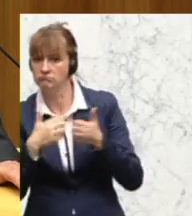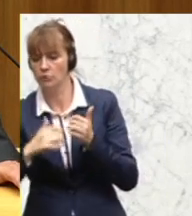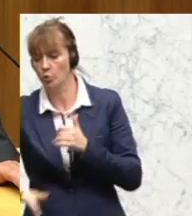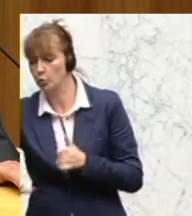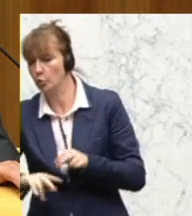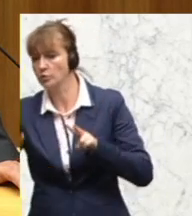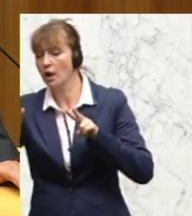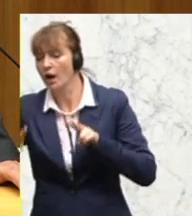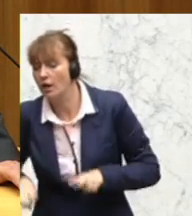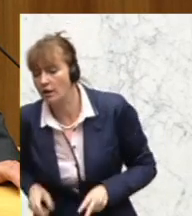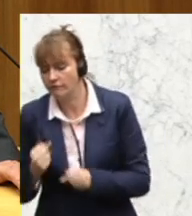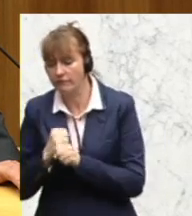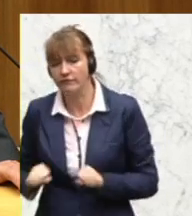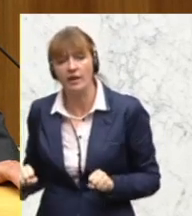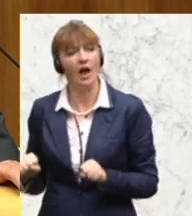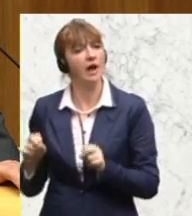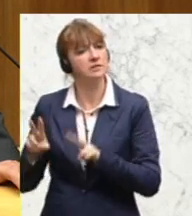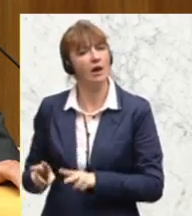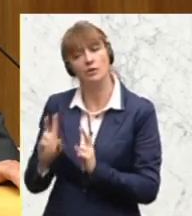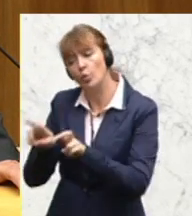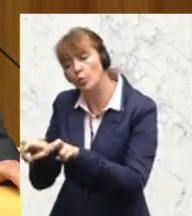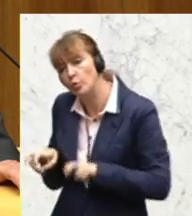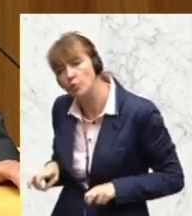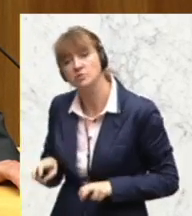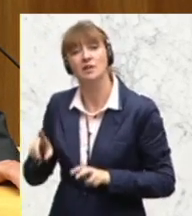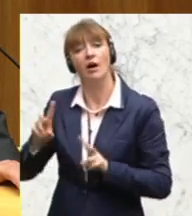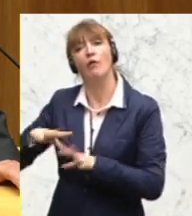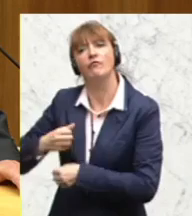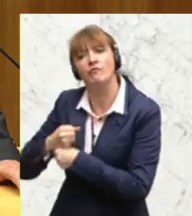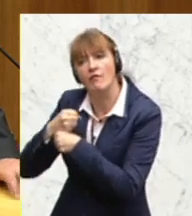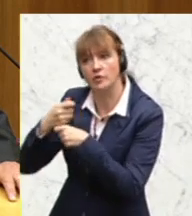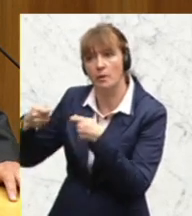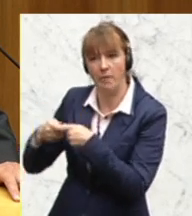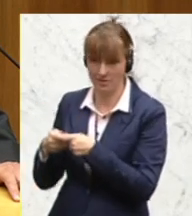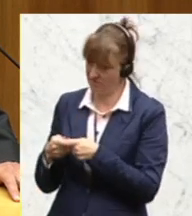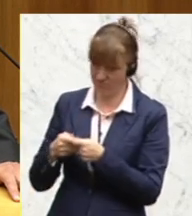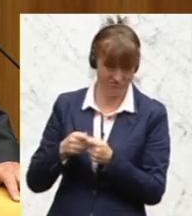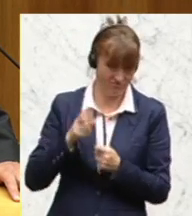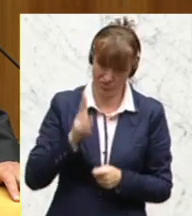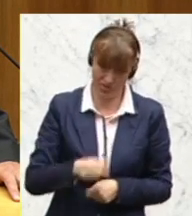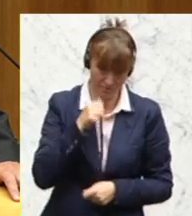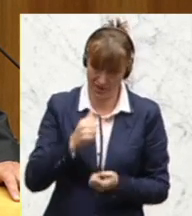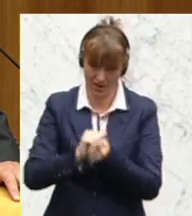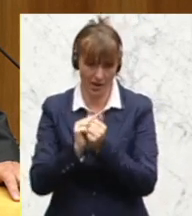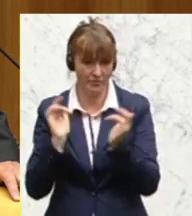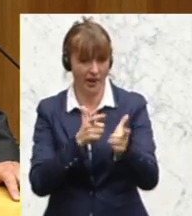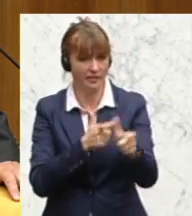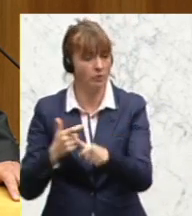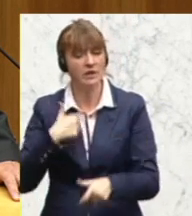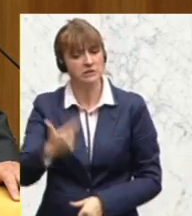Freiheitsrechte Rücksicht. Das ist alles verfassungskonform, hat nicht gehalten. Kampf gegen den Terrorismus. haben zwei Jahre die